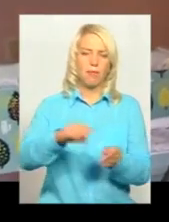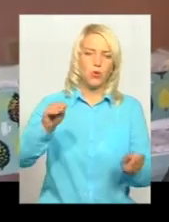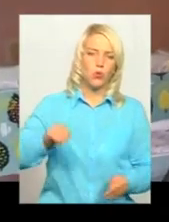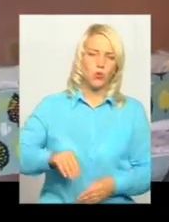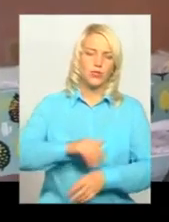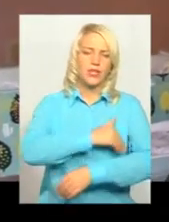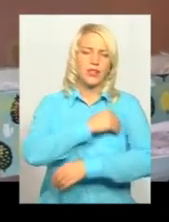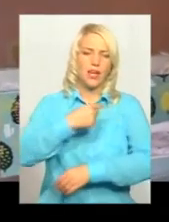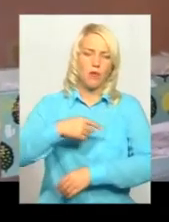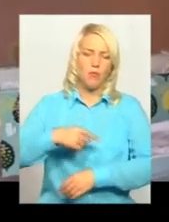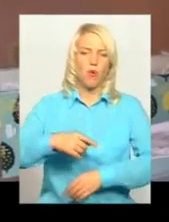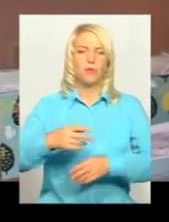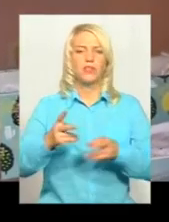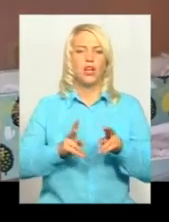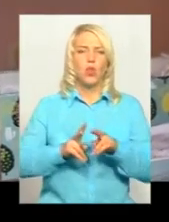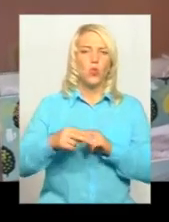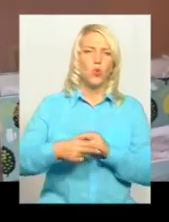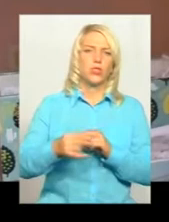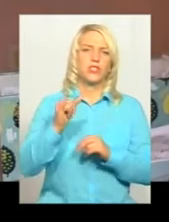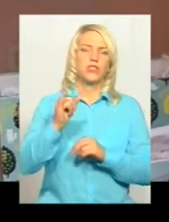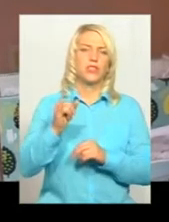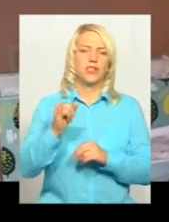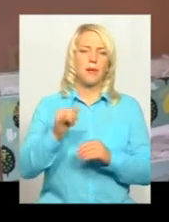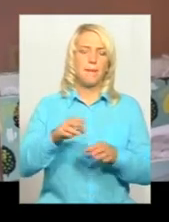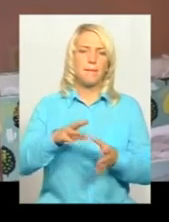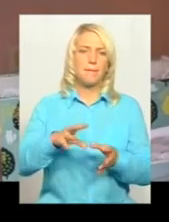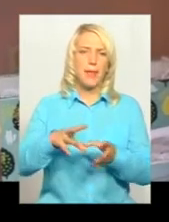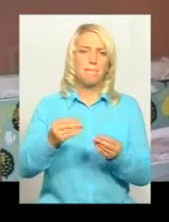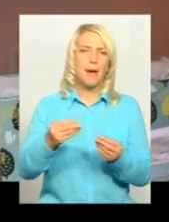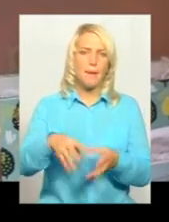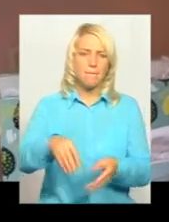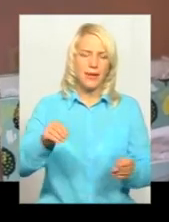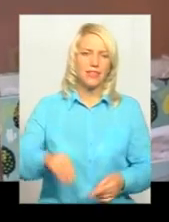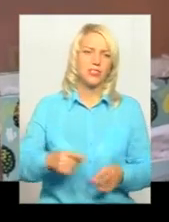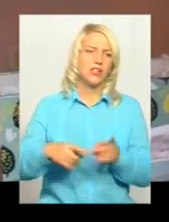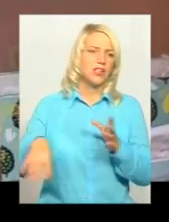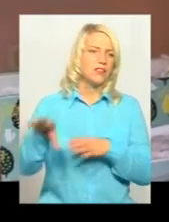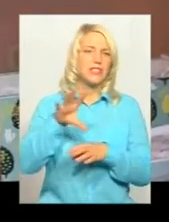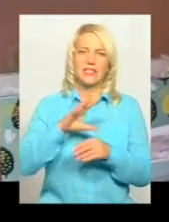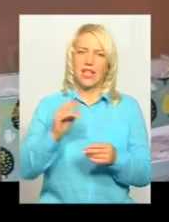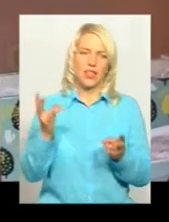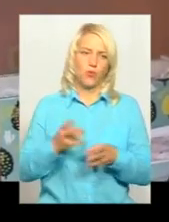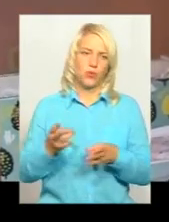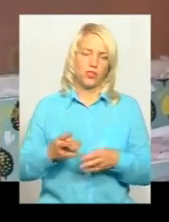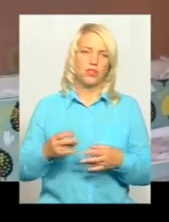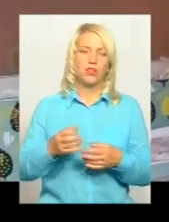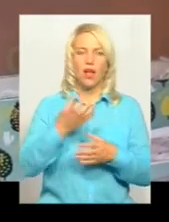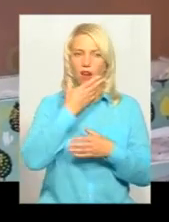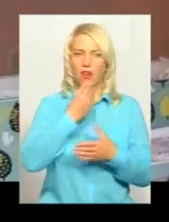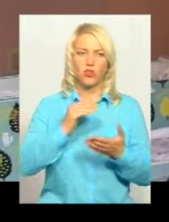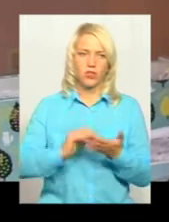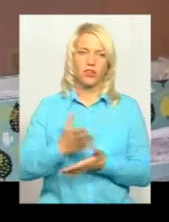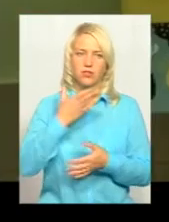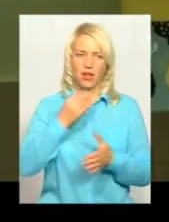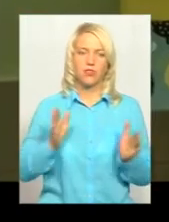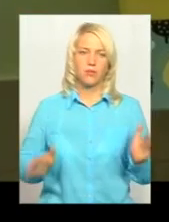ножниці, памперси, вологий сервет. Ну, ж кажу, все необхідне. Хорошої якості, гарні